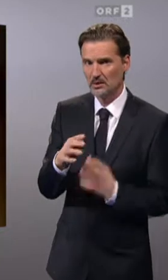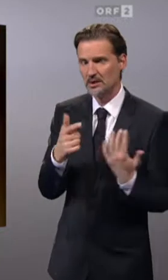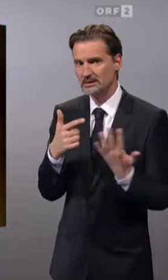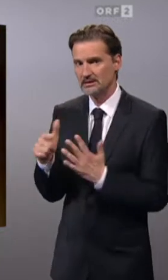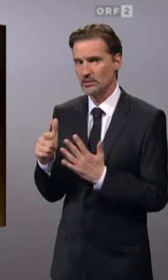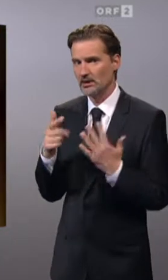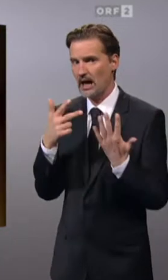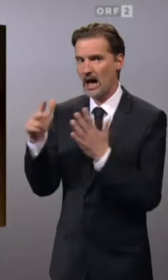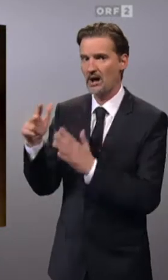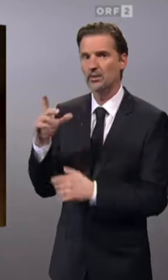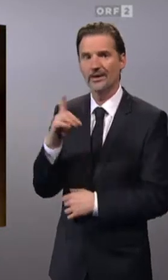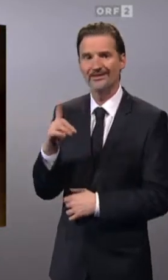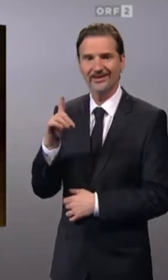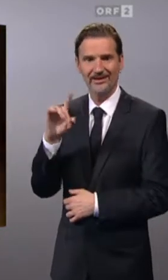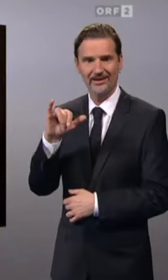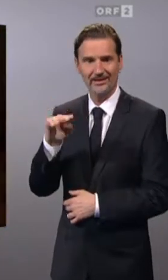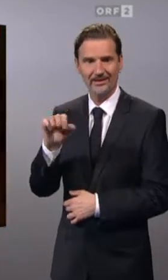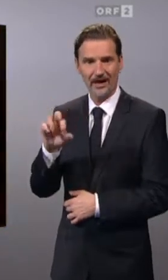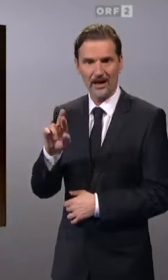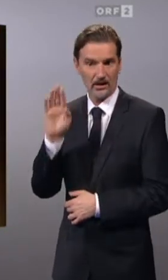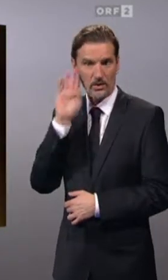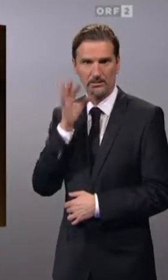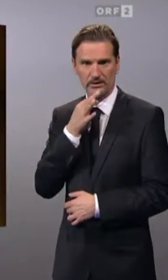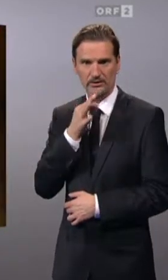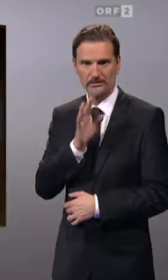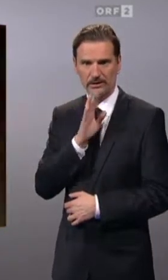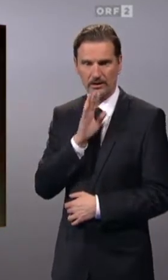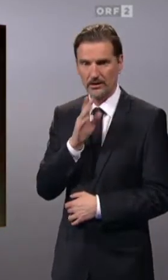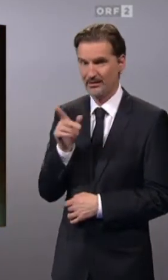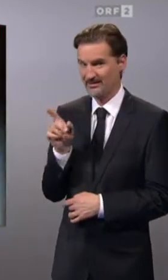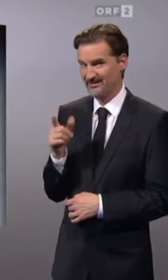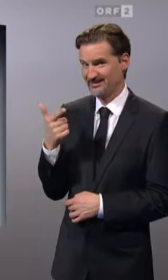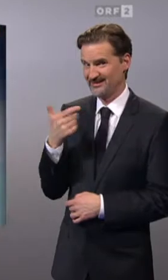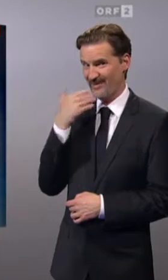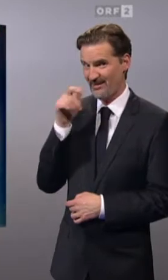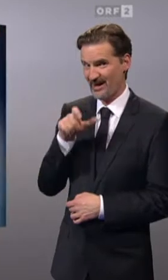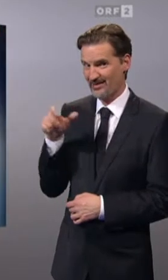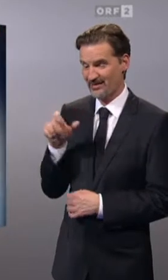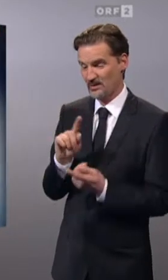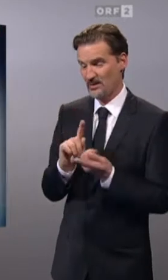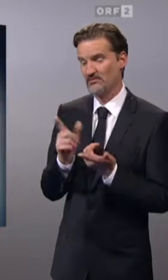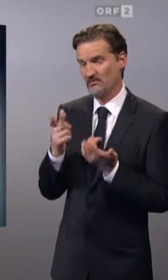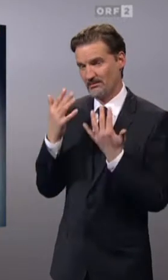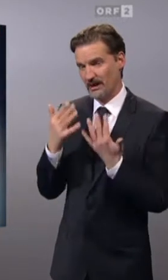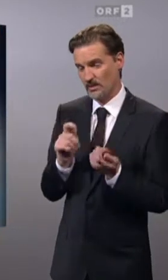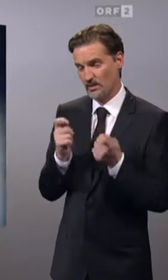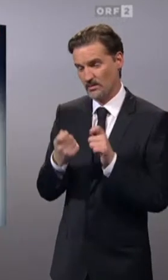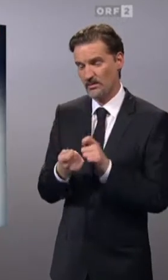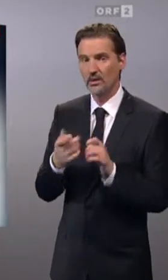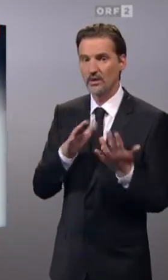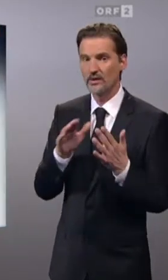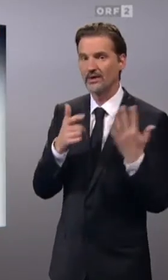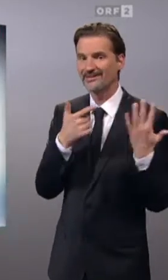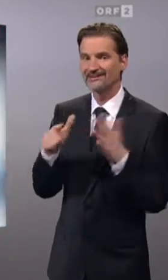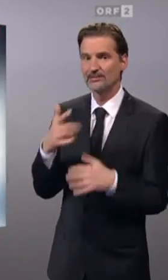800 Dinar bieten die Interessenten. Am Ende werden diese zwei Männer für umgerechnet 750 Euro ihrem neuen